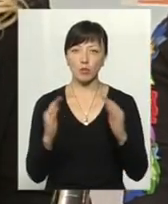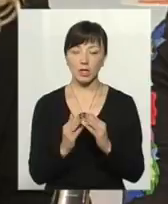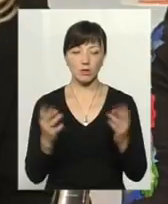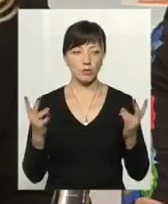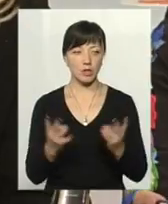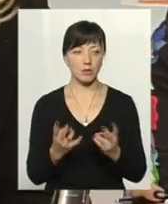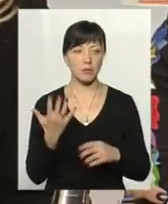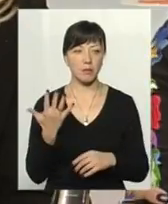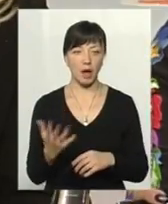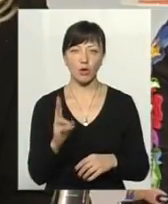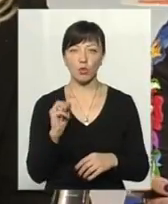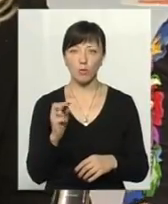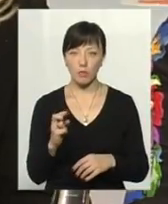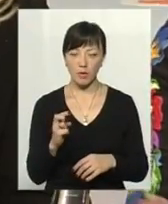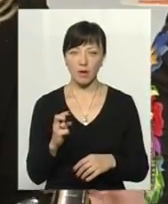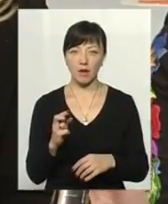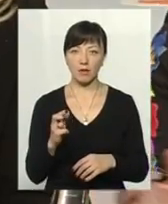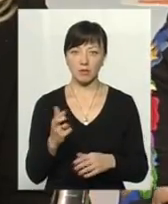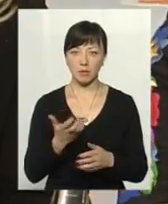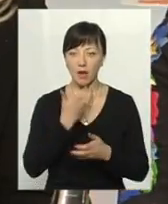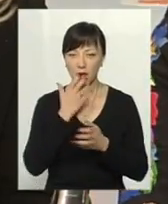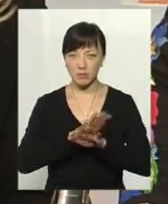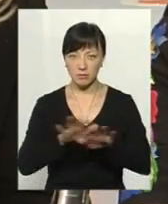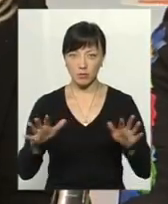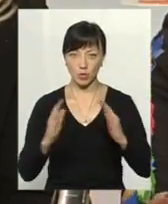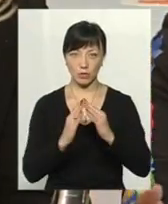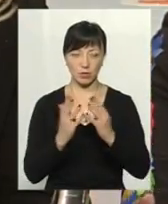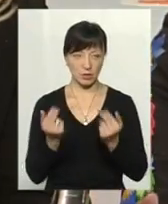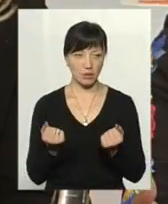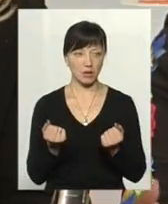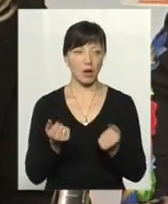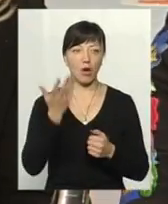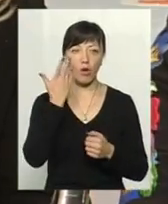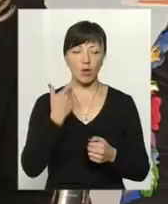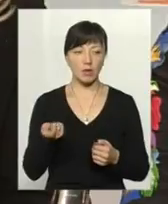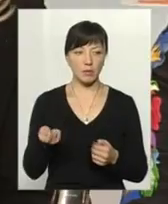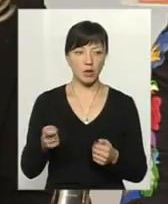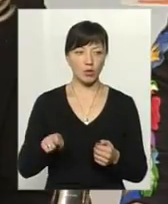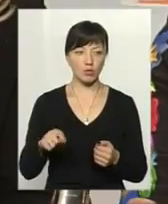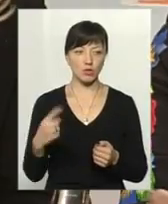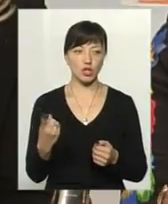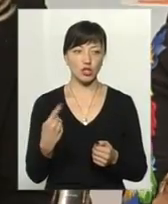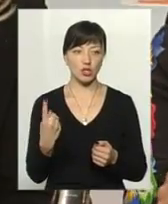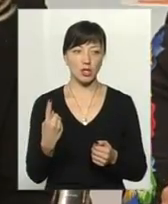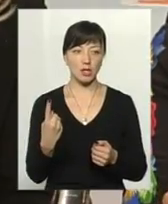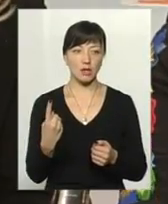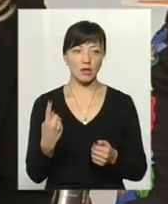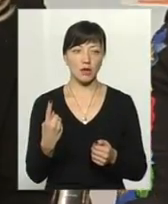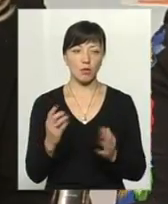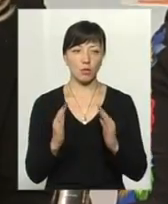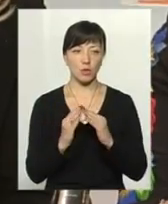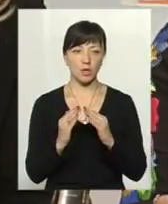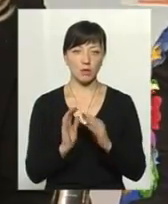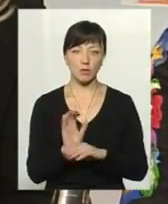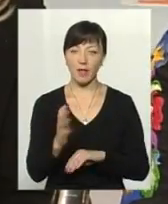5 кубів теплоносія, щоб обігріти весь будинок. Коли прикручують лічильник, в будинок